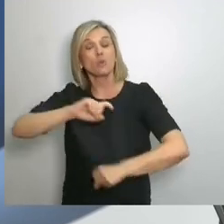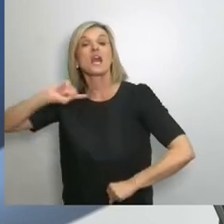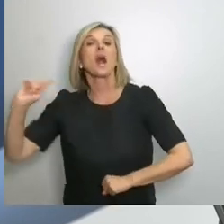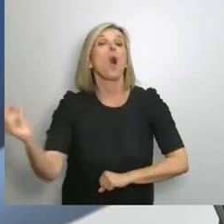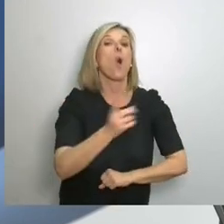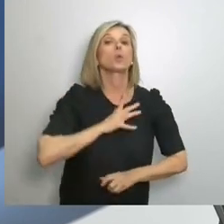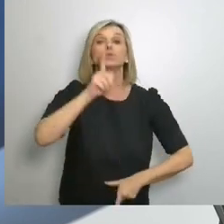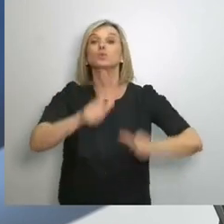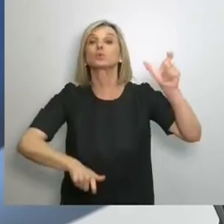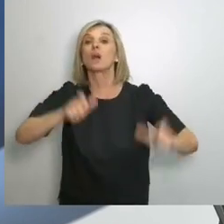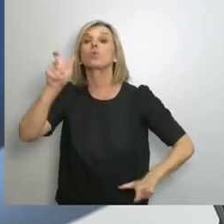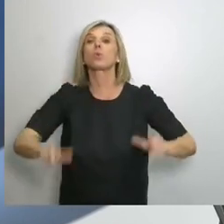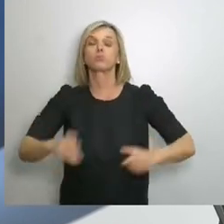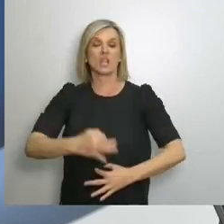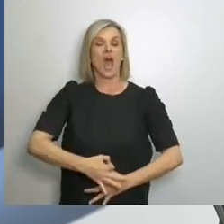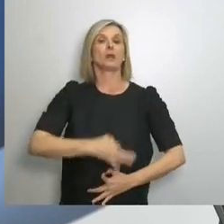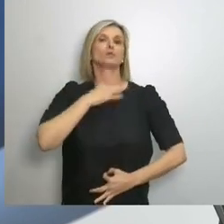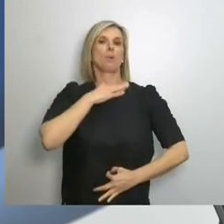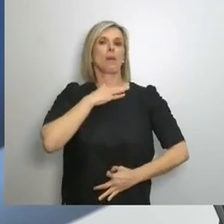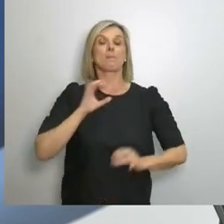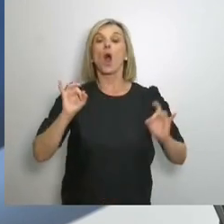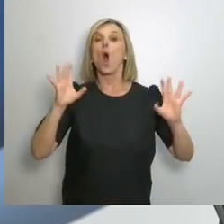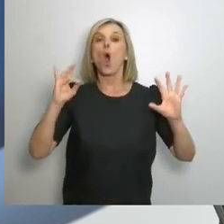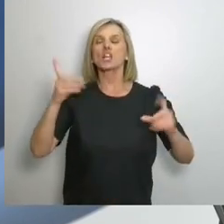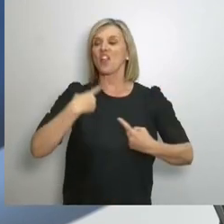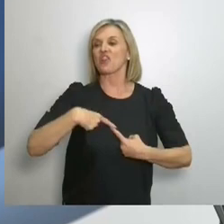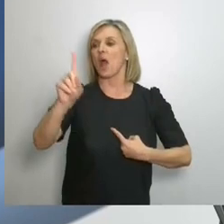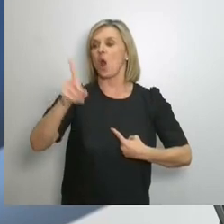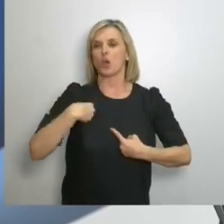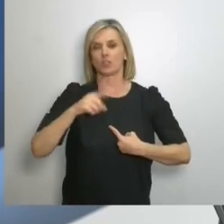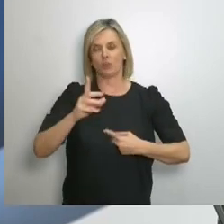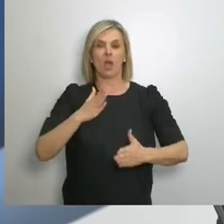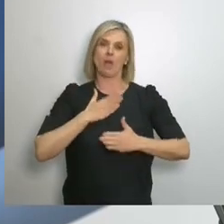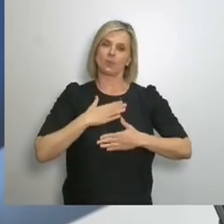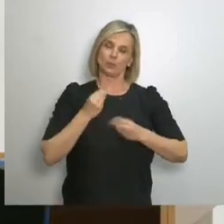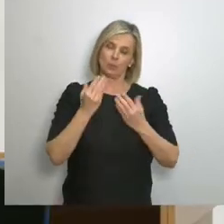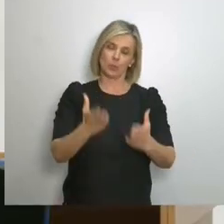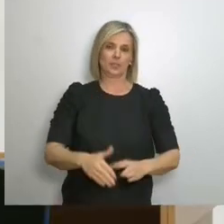ανθρώπους και την αξιοπρέπειά τους χωρίς διαχωρισμούς Ευχαριστώ